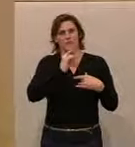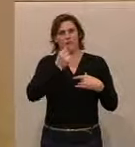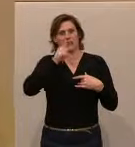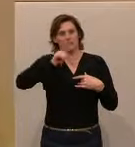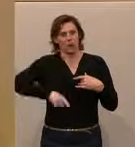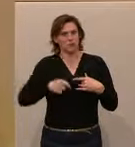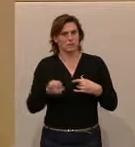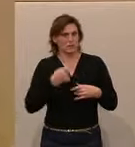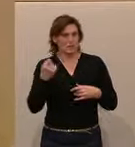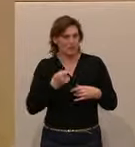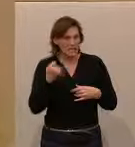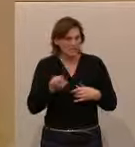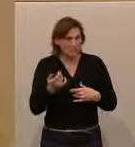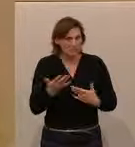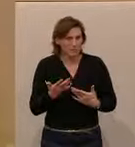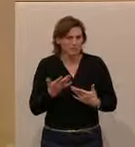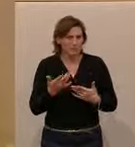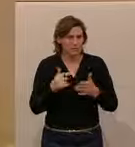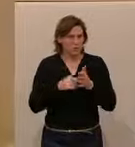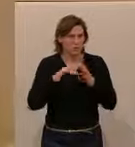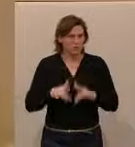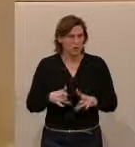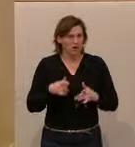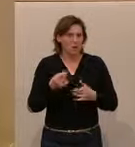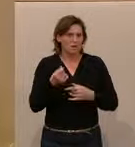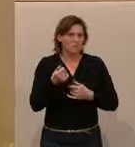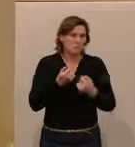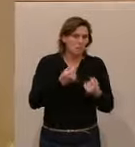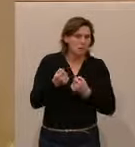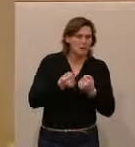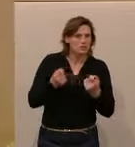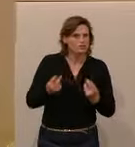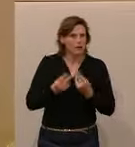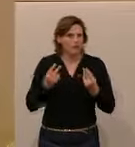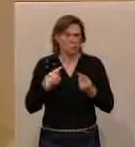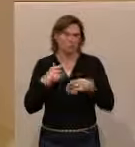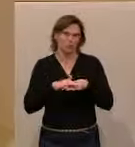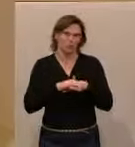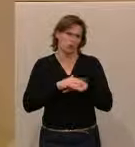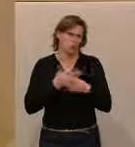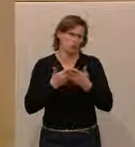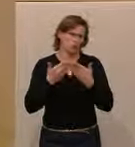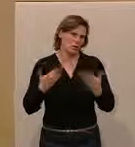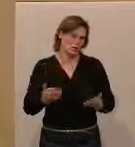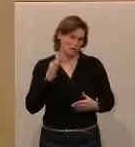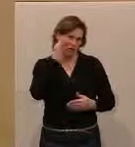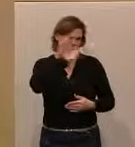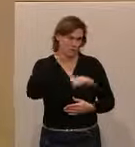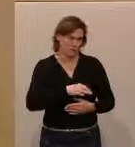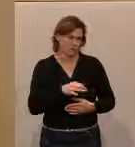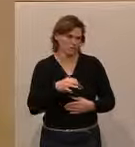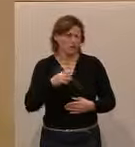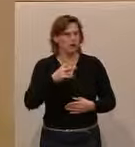Betrieben, damit man ein politisches Kleingeld machen kann, das finde ich bedauerlich. Ich würde mir erwarten,